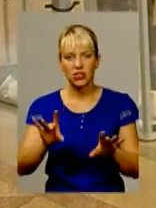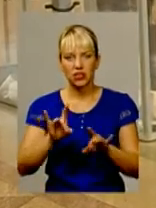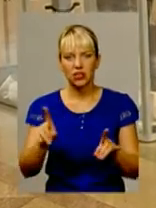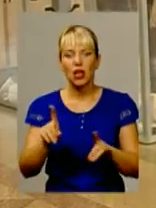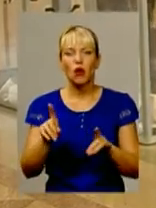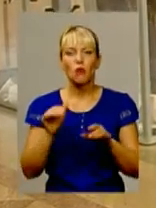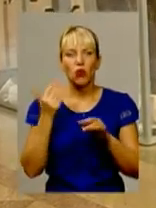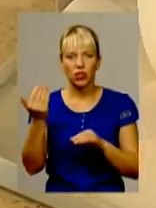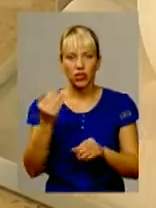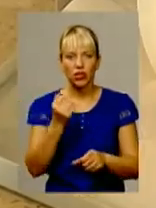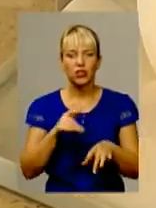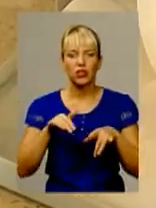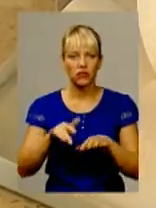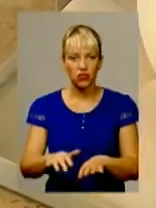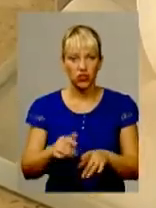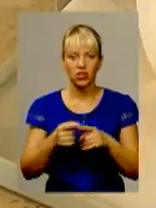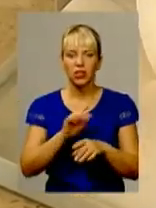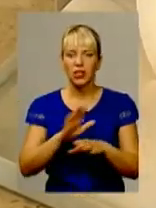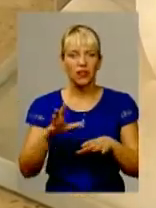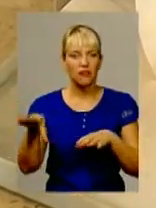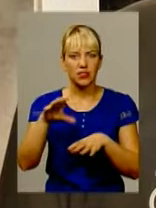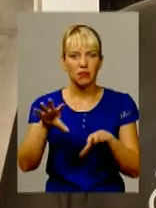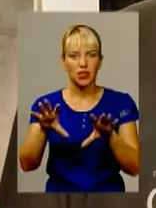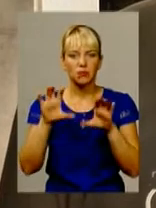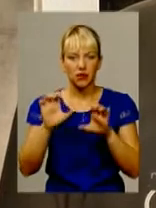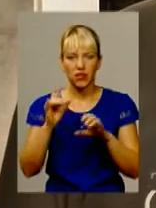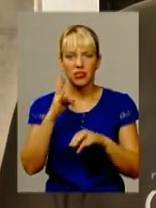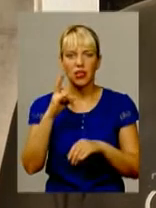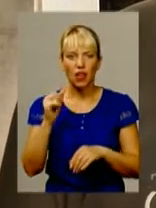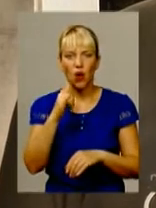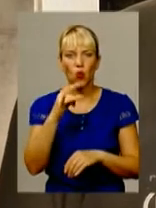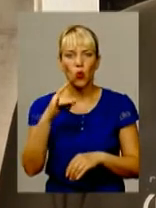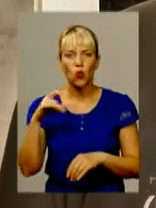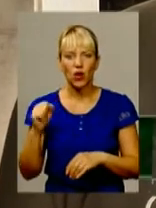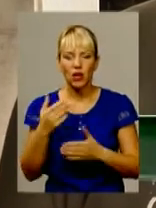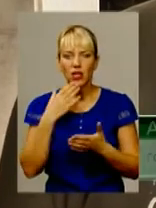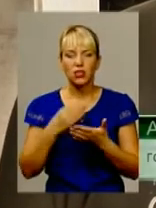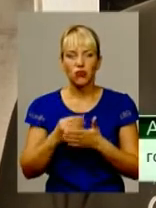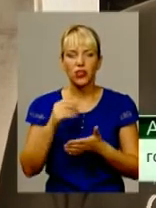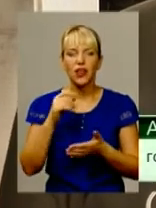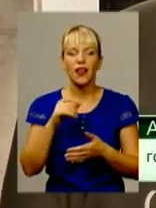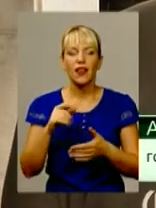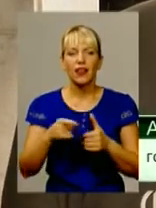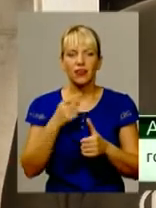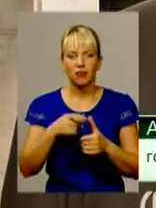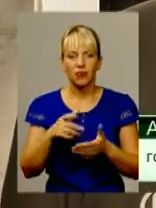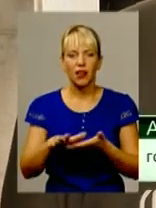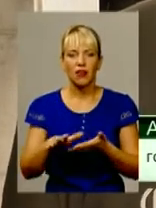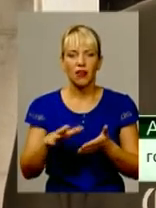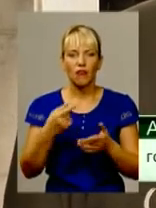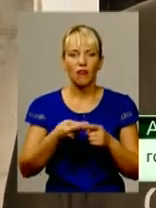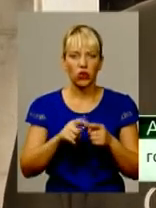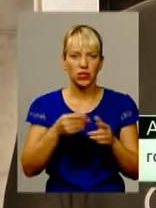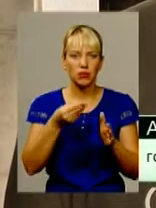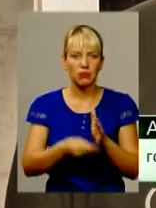колишніх майданівців далеко не всіма сприймається на ура. Своє ім'я вони споплюжили, тому що все-таки, якщо ви